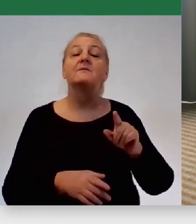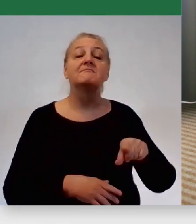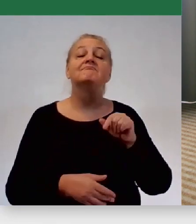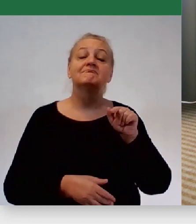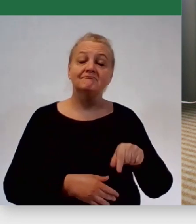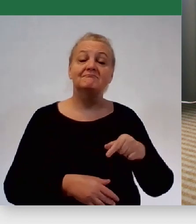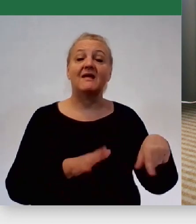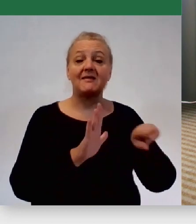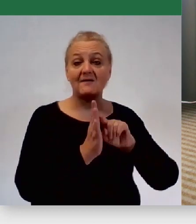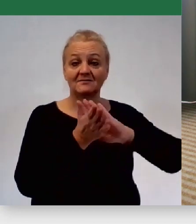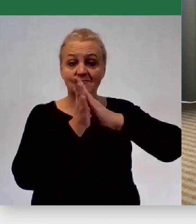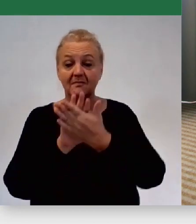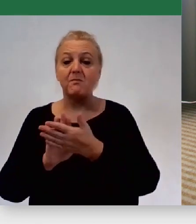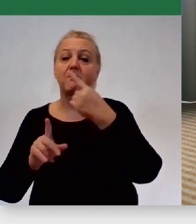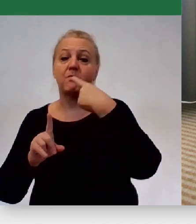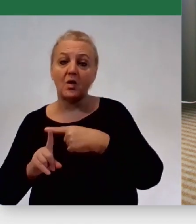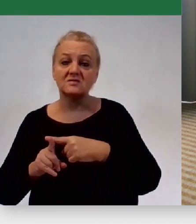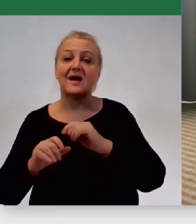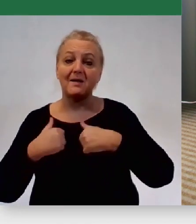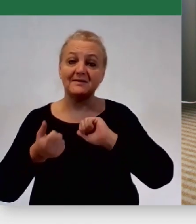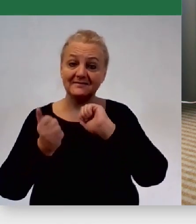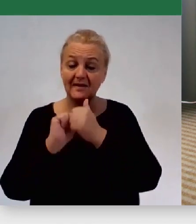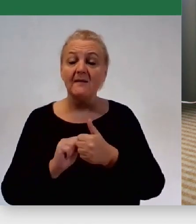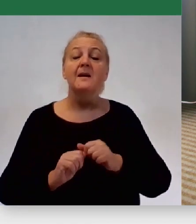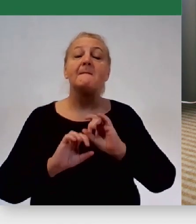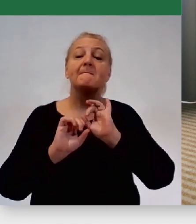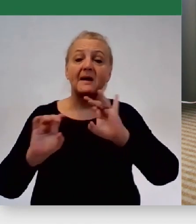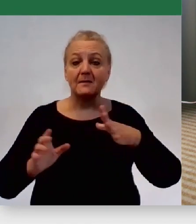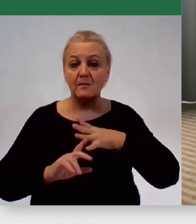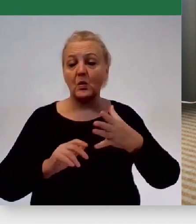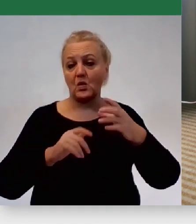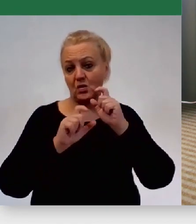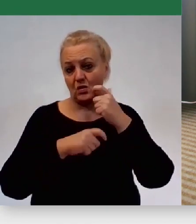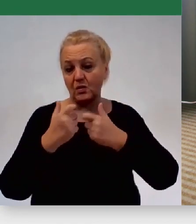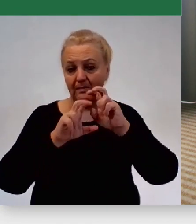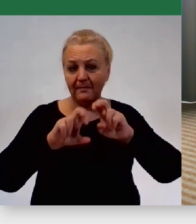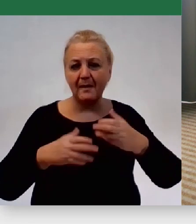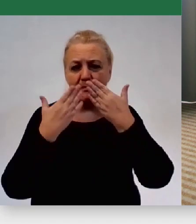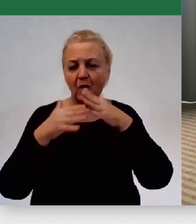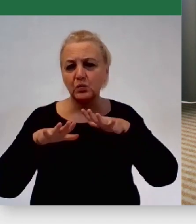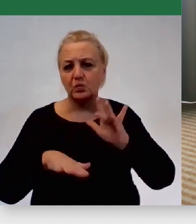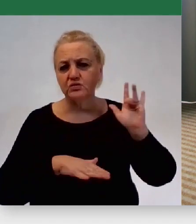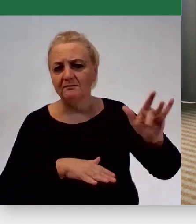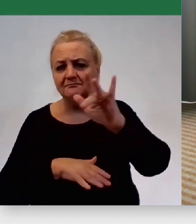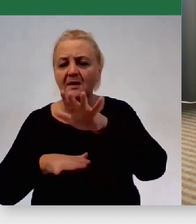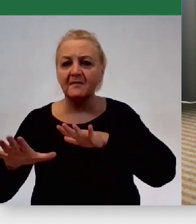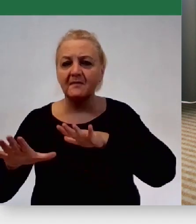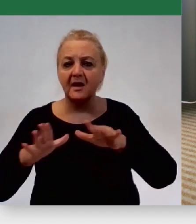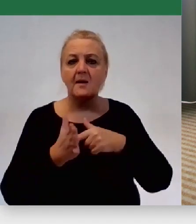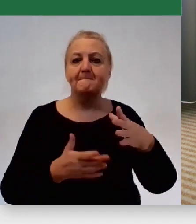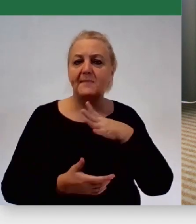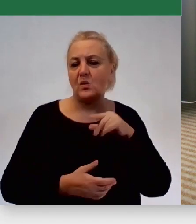do zmiany. No, też robiliśmy badanie, pokazywaliśmy, jak w wielu miejscach wywołała właśnie taki ruch,